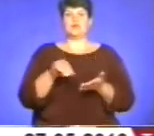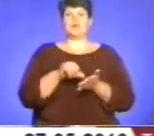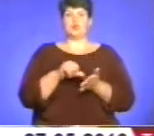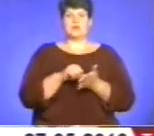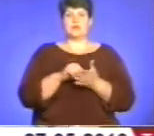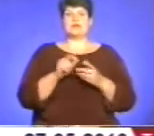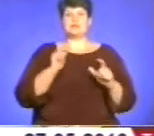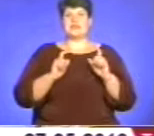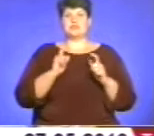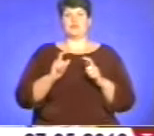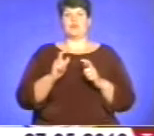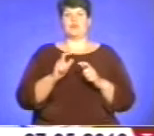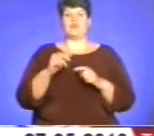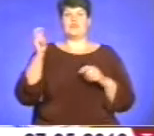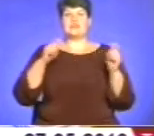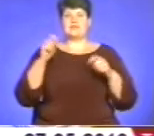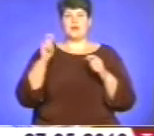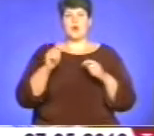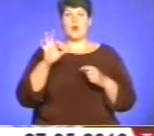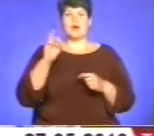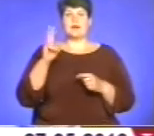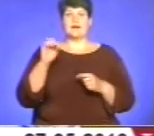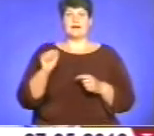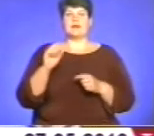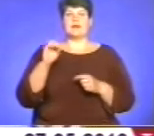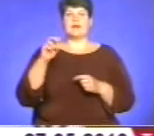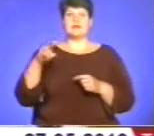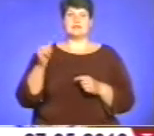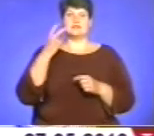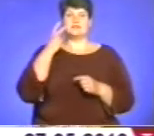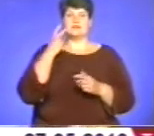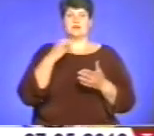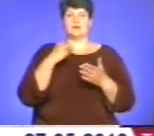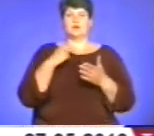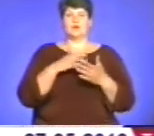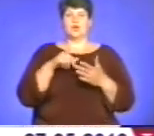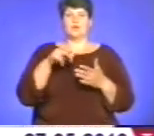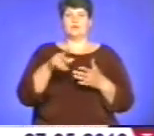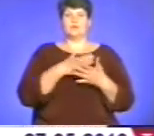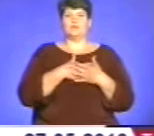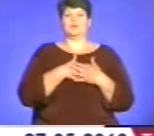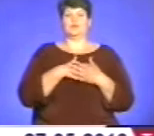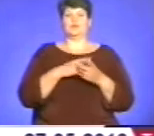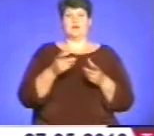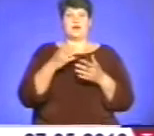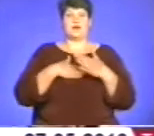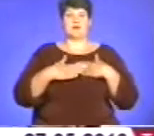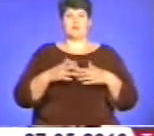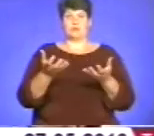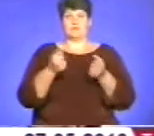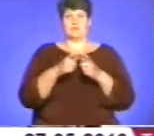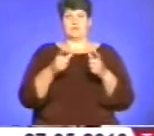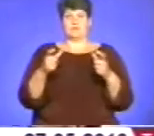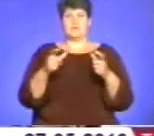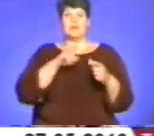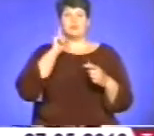студентському фестивалі. Я ОКНЛ завжди любив, я на них постійно ходив, тому я радий, що я получив цей квиточок. Молоді